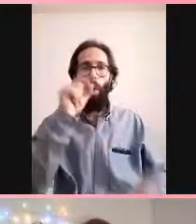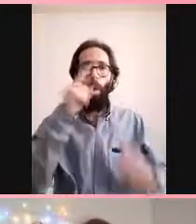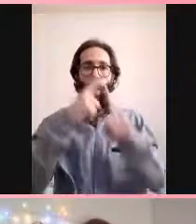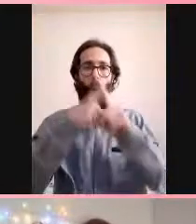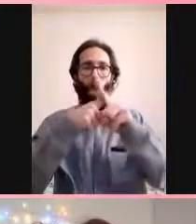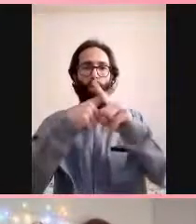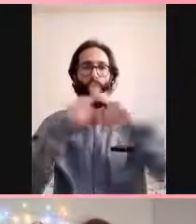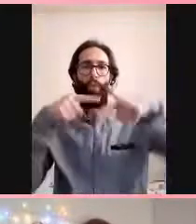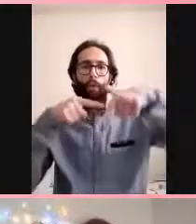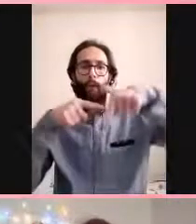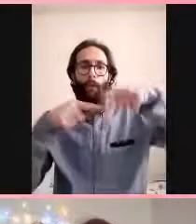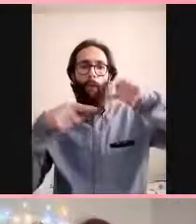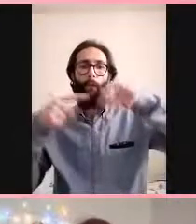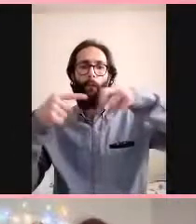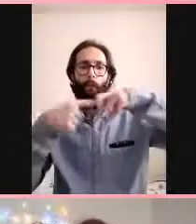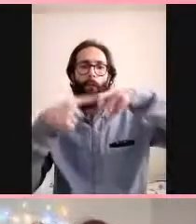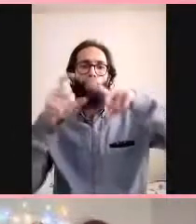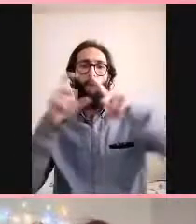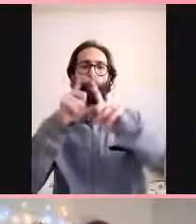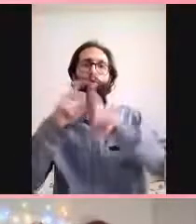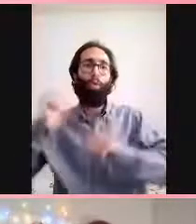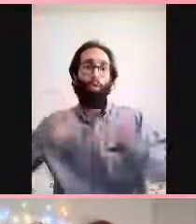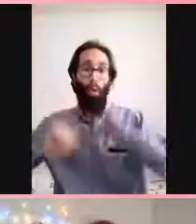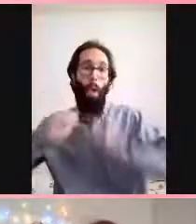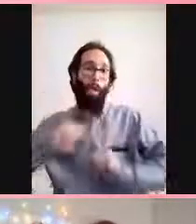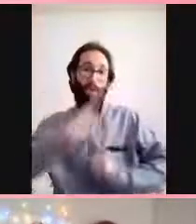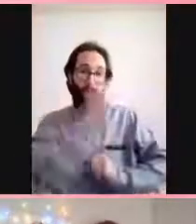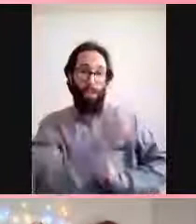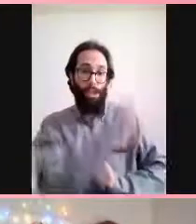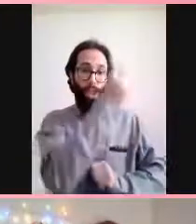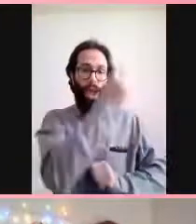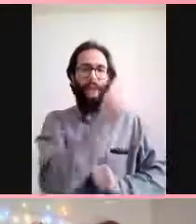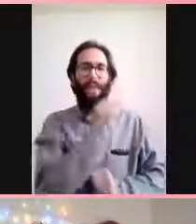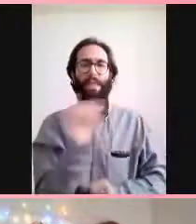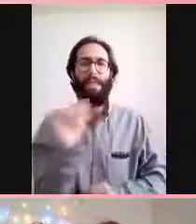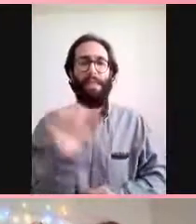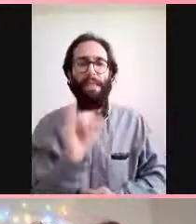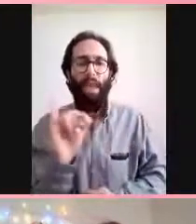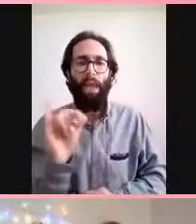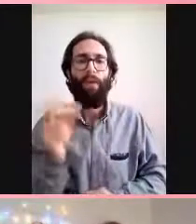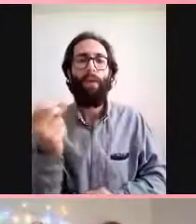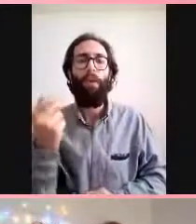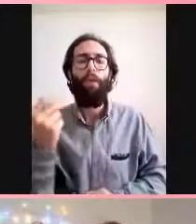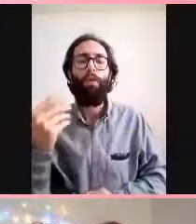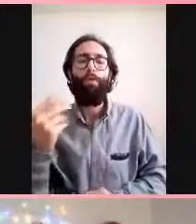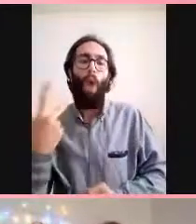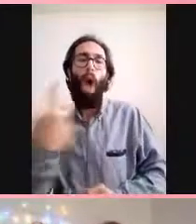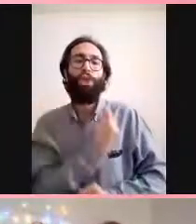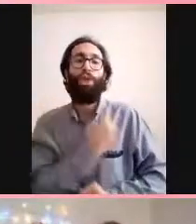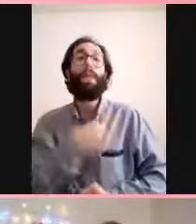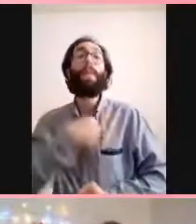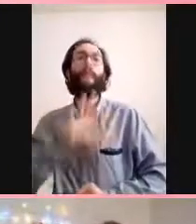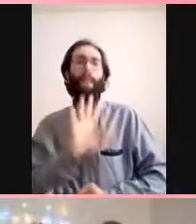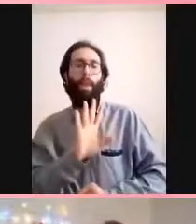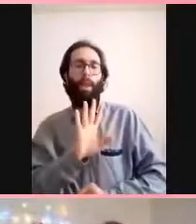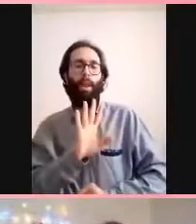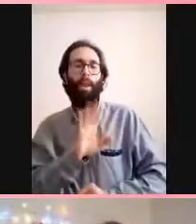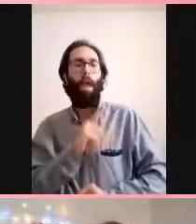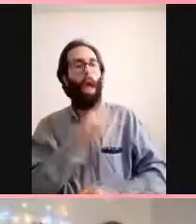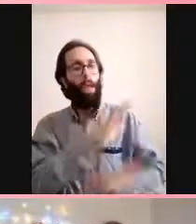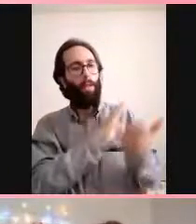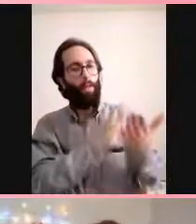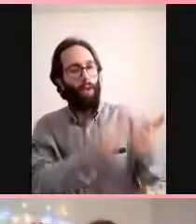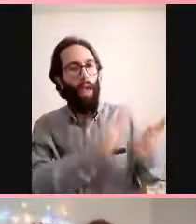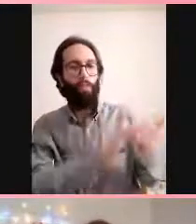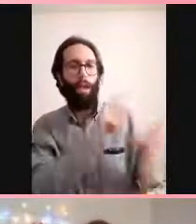o yüzden insanlara endişe ediyor yani virüsün mutasyonunu geçirip etkisiz hale gelmesi